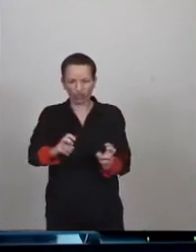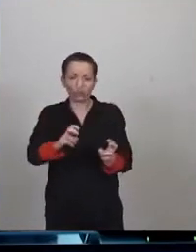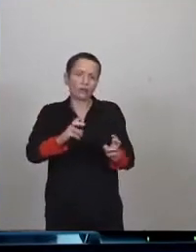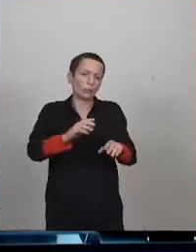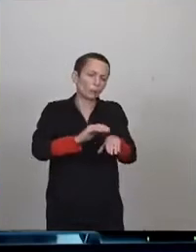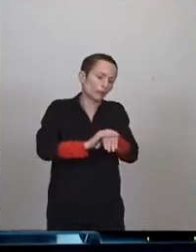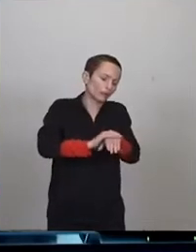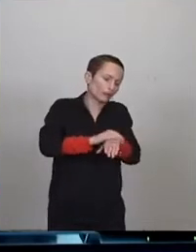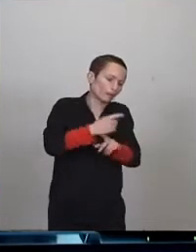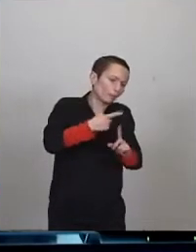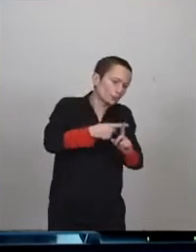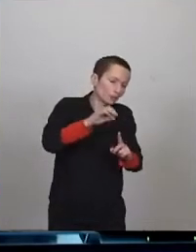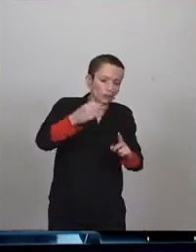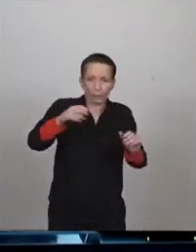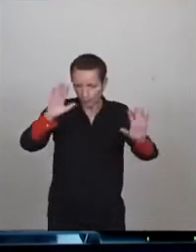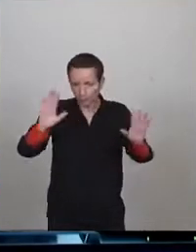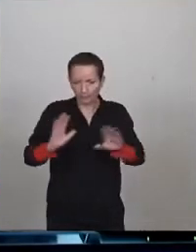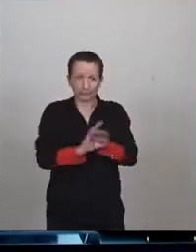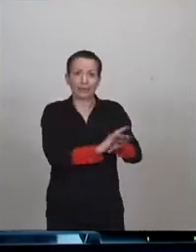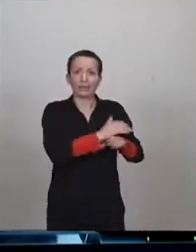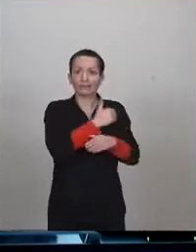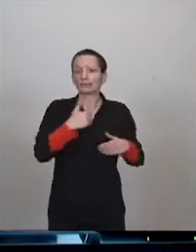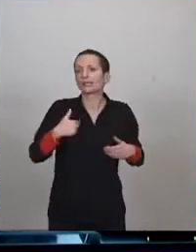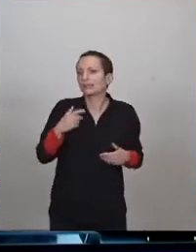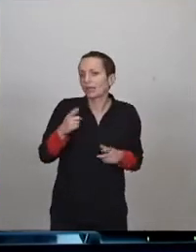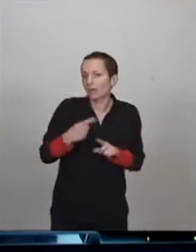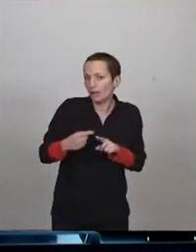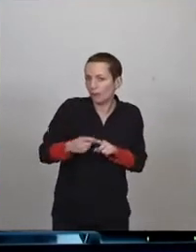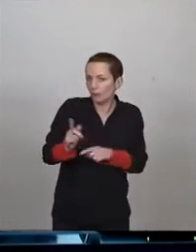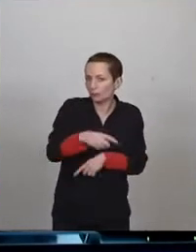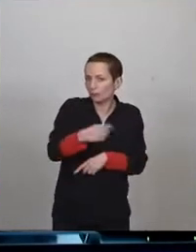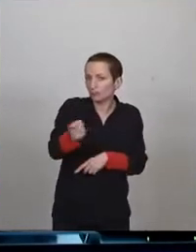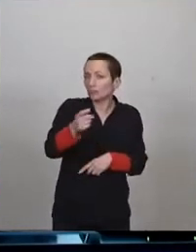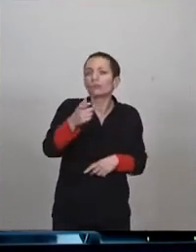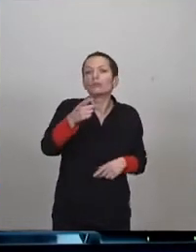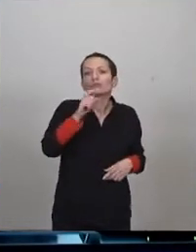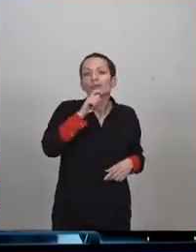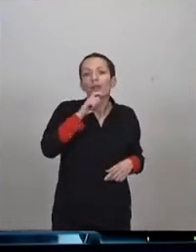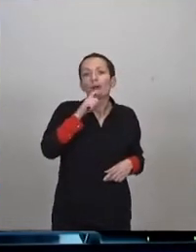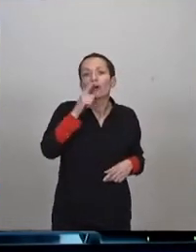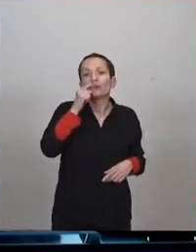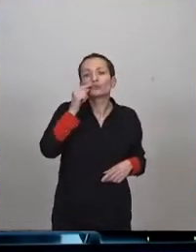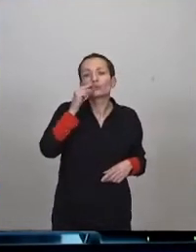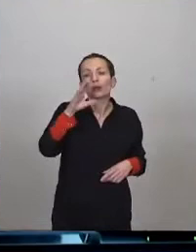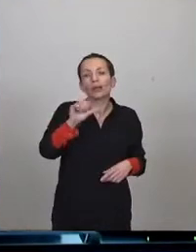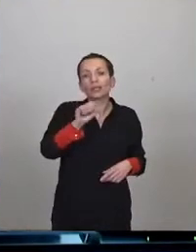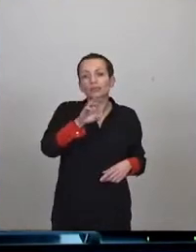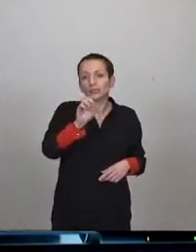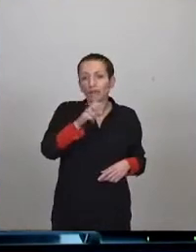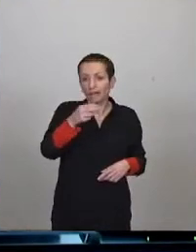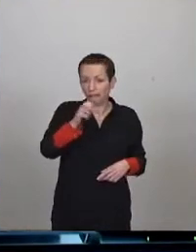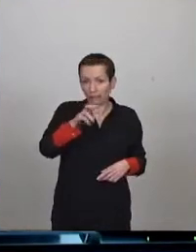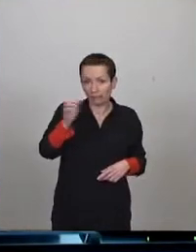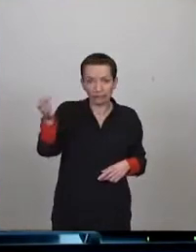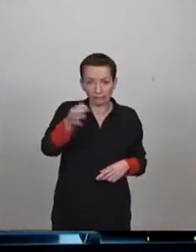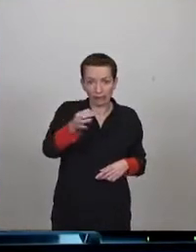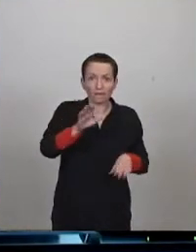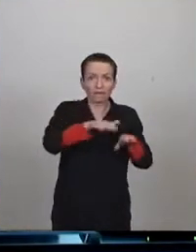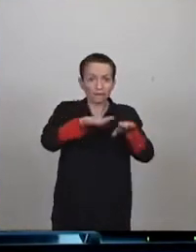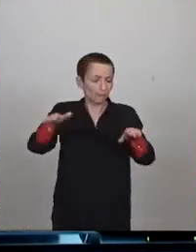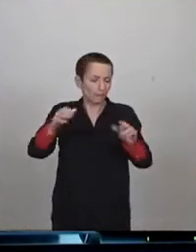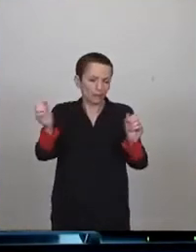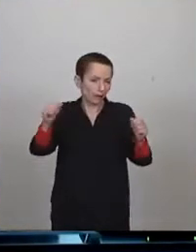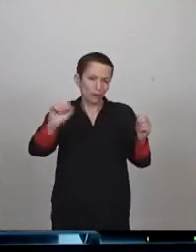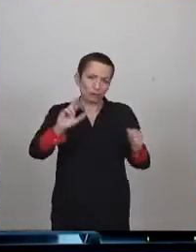moins bonnes raisons. Enfin, dernier élément, naturellement, je partage le propos de Thomas Cazenave à la fois sur le stationnement, la troisième